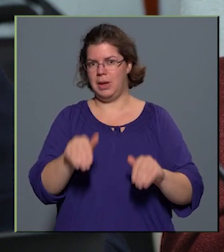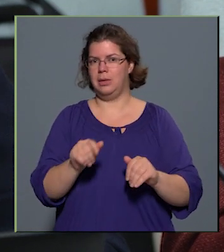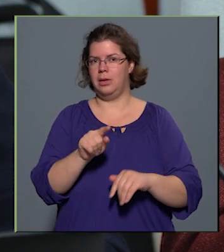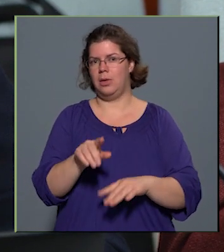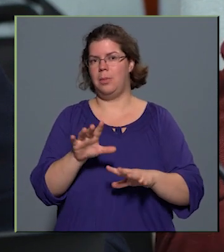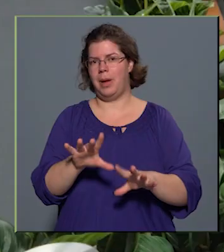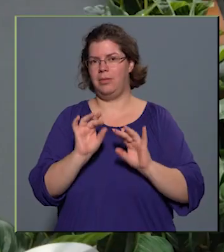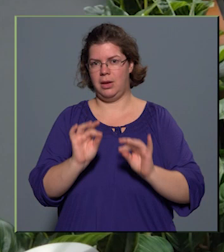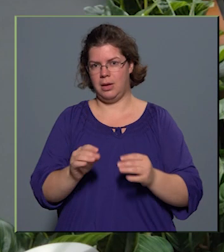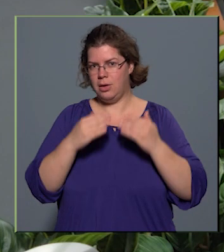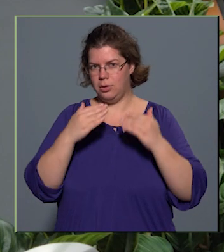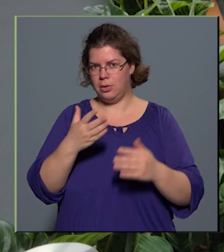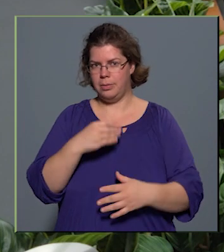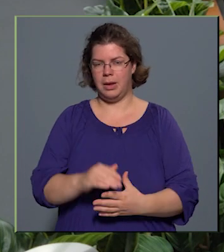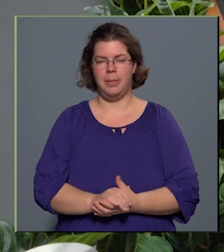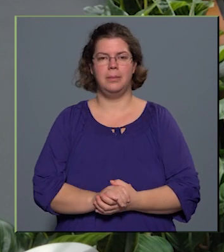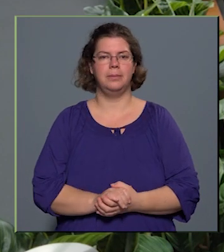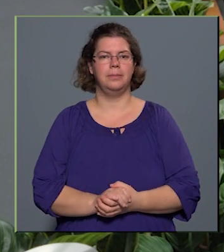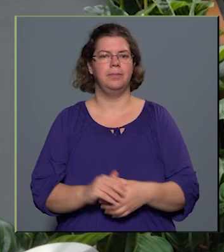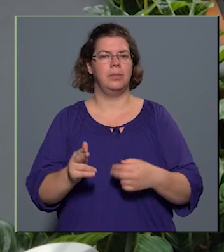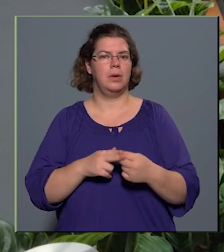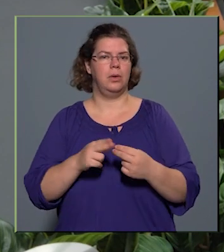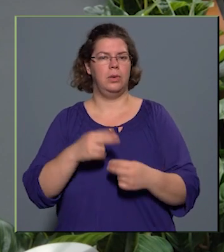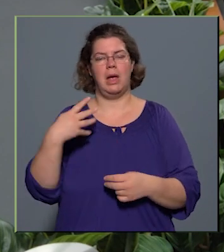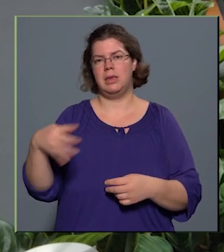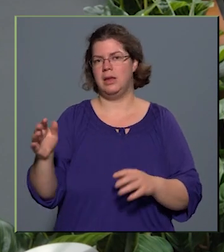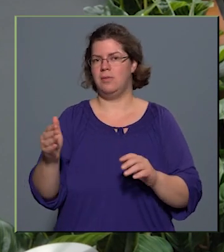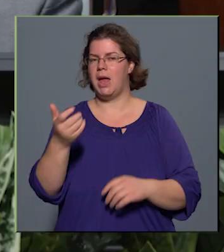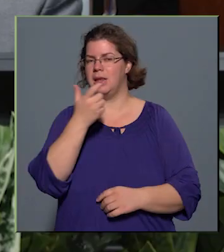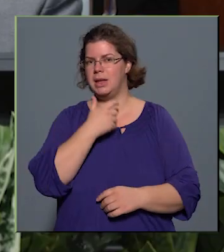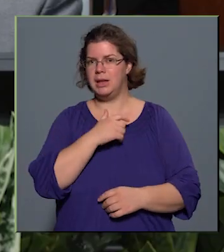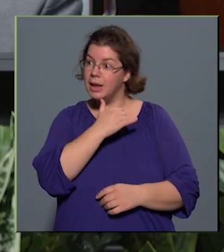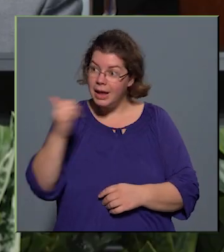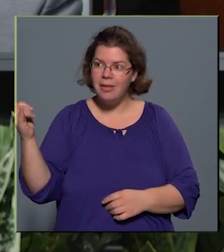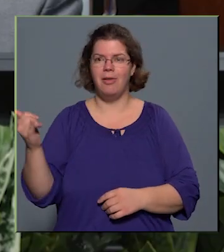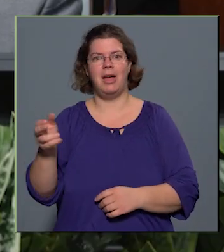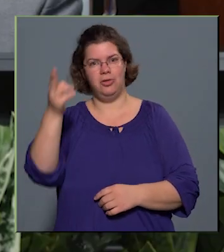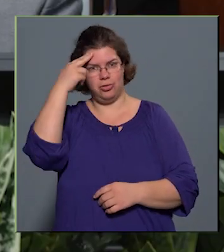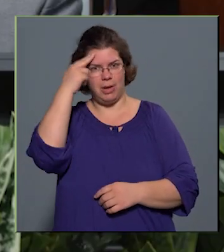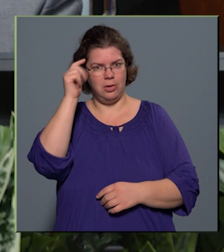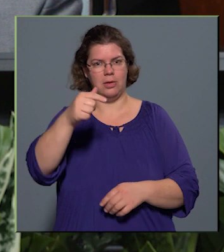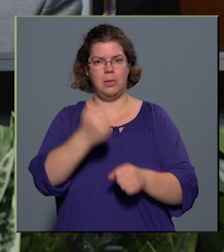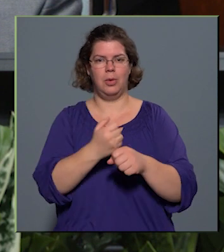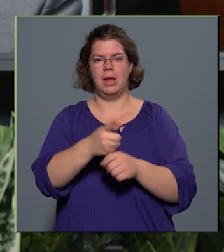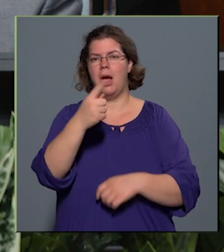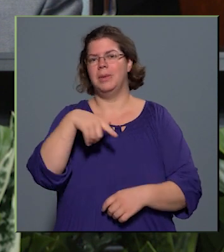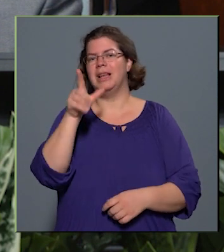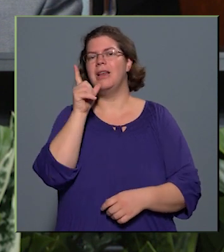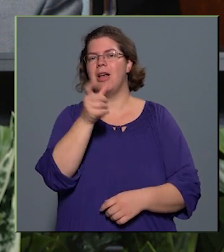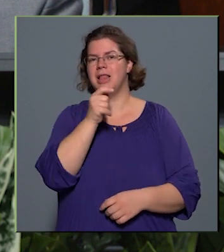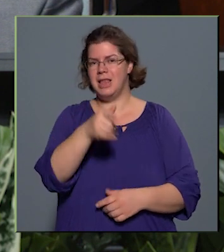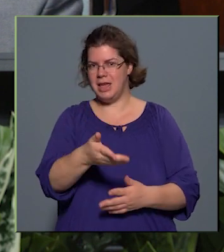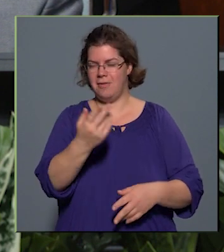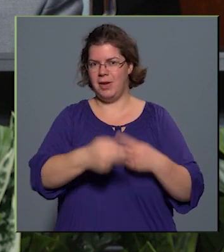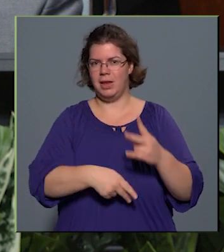ő megválasztását. Köszönöm szépen. Közel 40 éve ismerjük azt a munkát, amit Laci vége, ez korábban